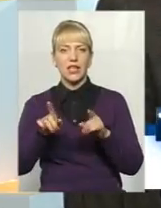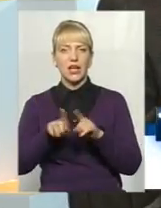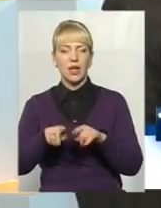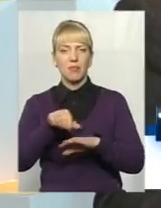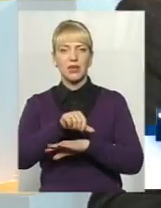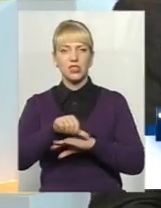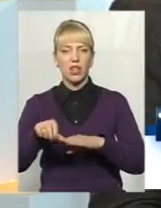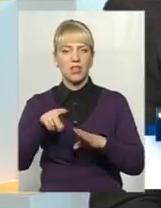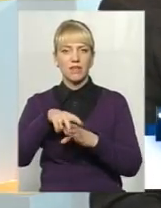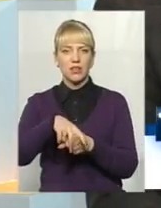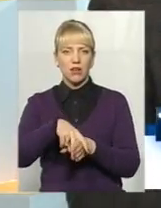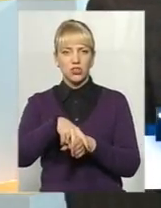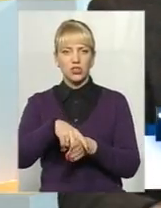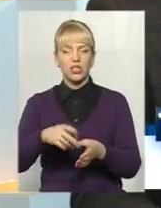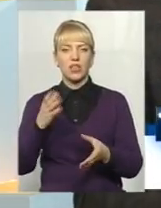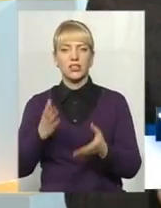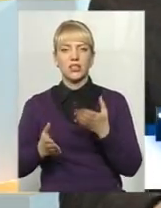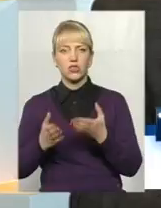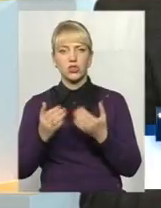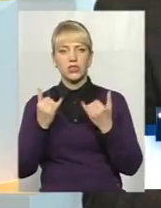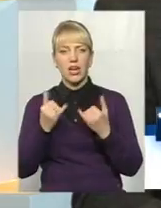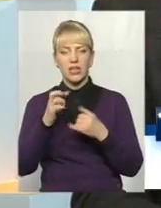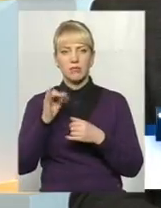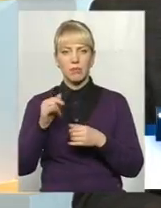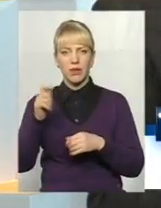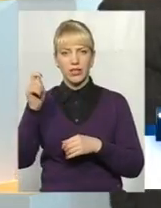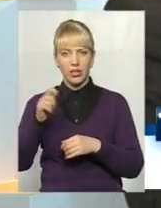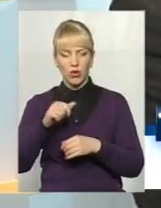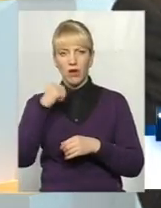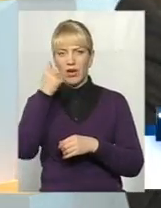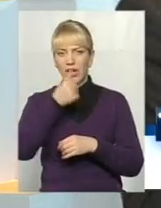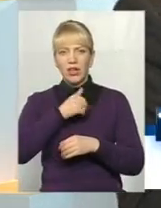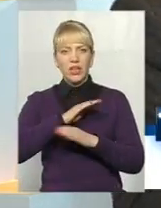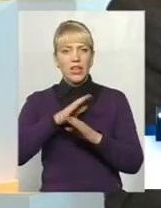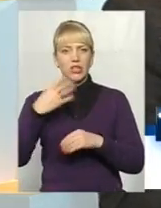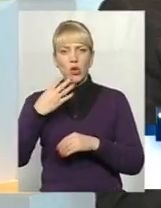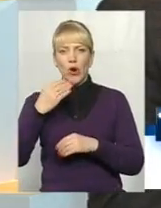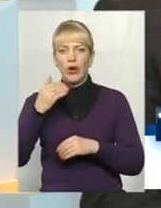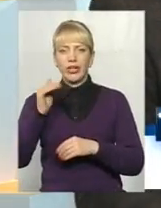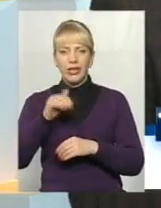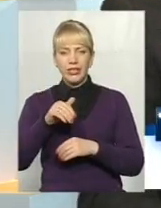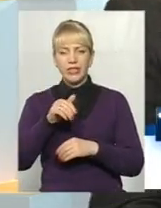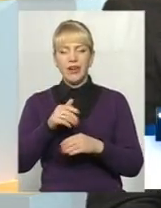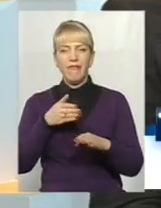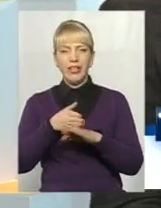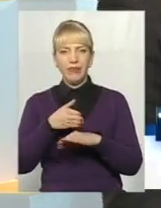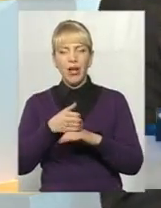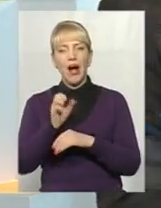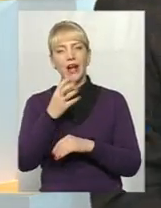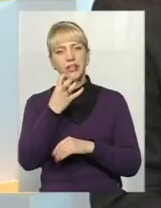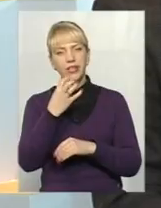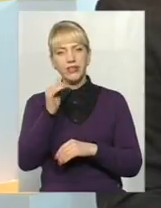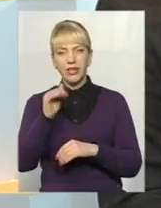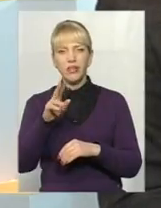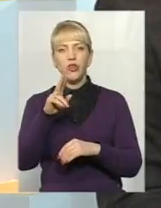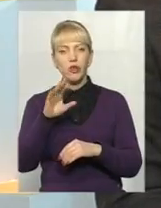навантаження. І якщо би зараз до нас приїхало в рік не 40 ще місць тисяч відвідувачів, а 400 тисяч, я думаю, що